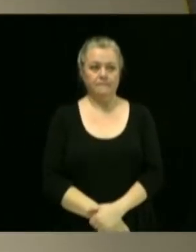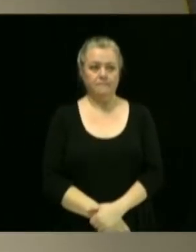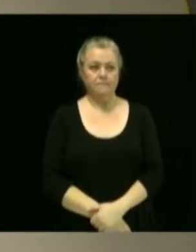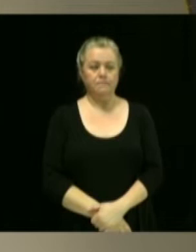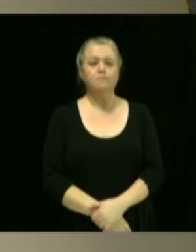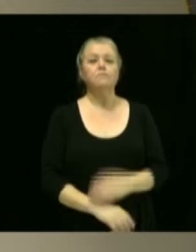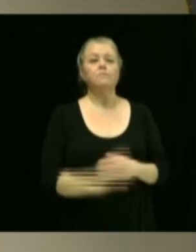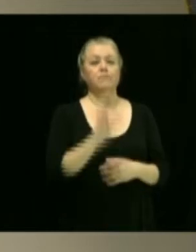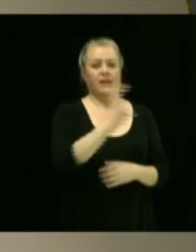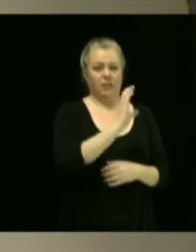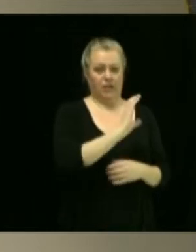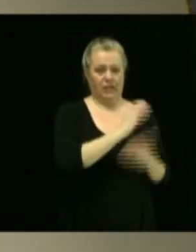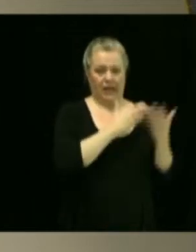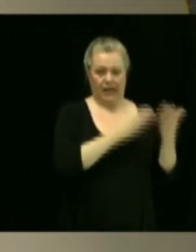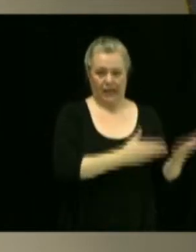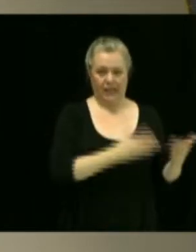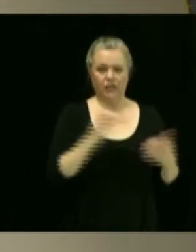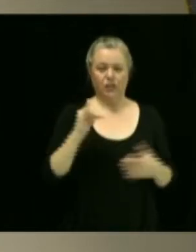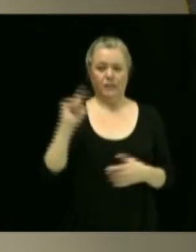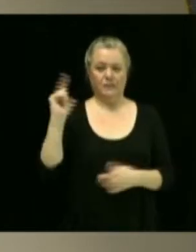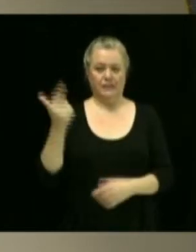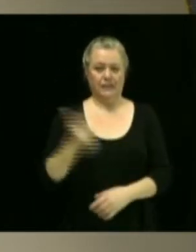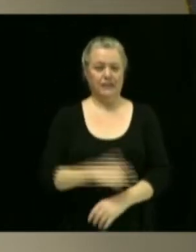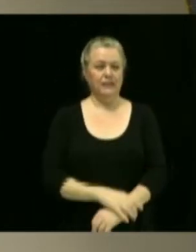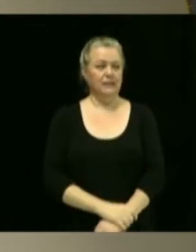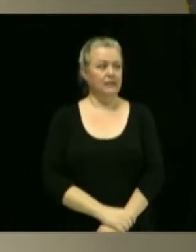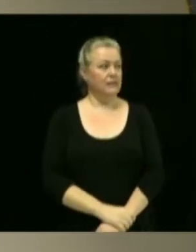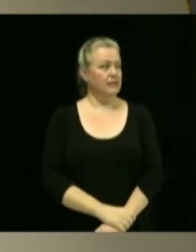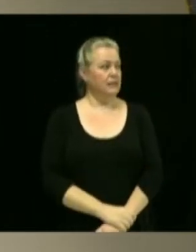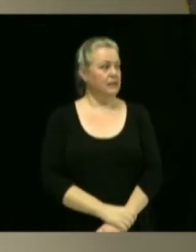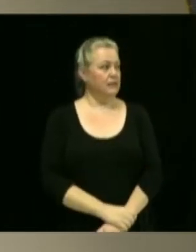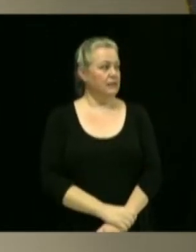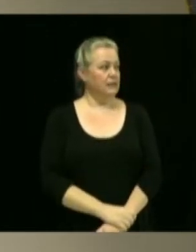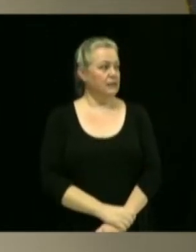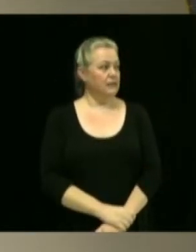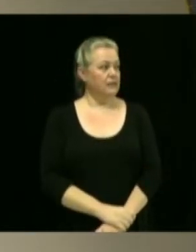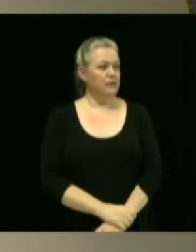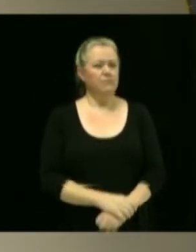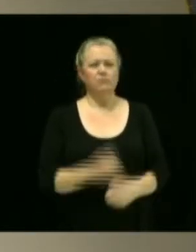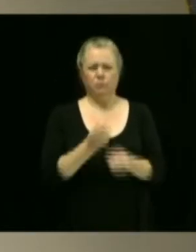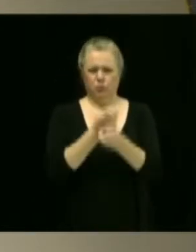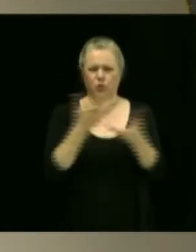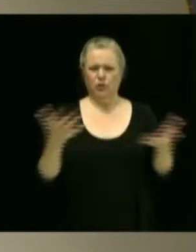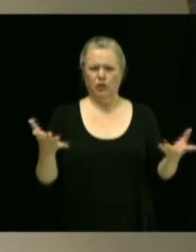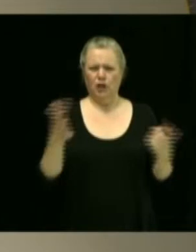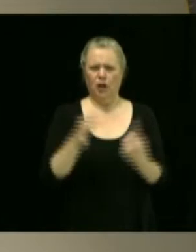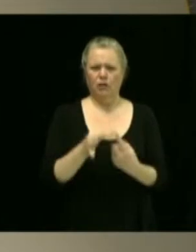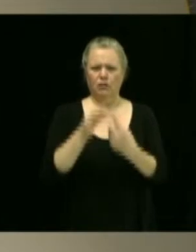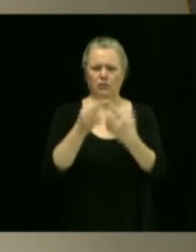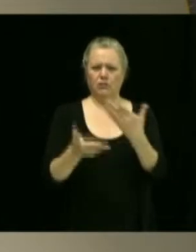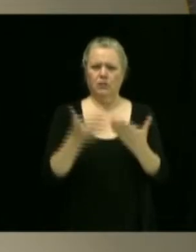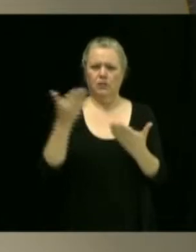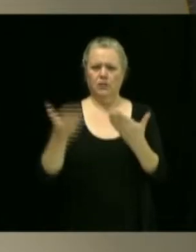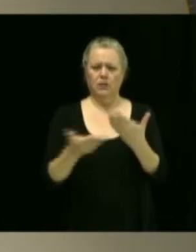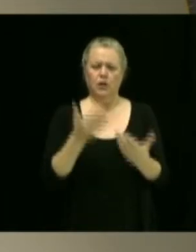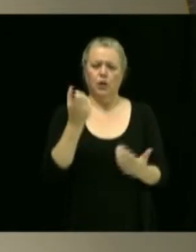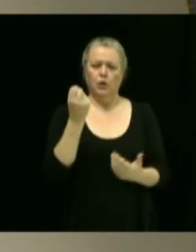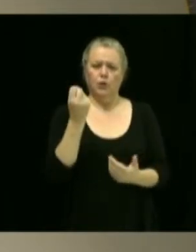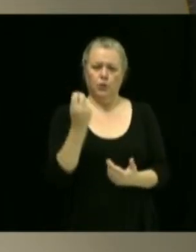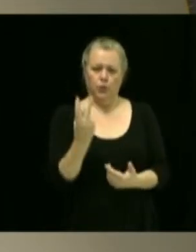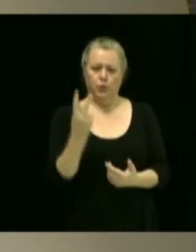Chantal James. On a aussi plusieurs dérogations mineures, en commençant par 12.2.1.